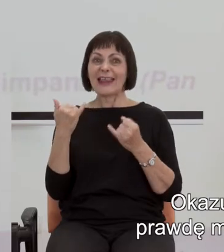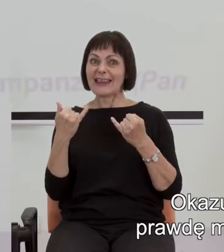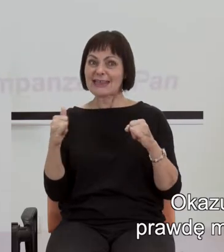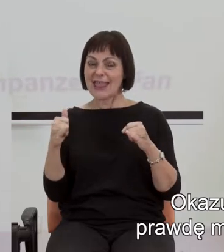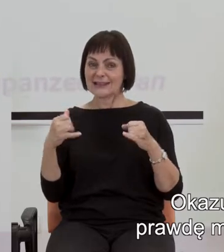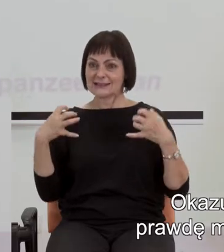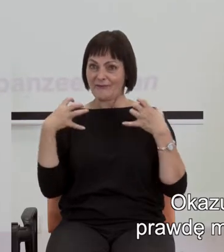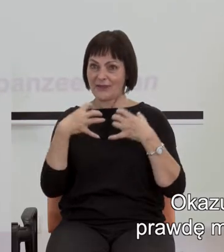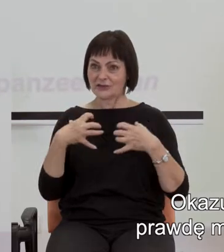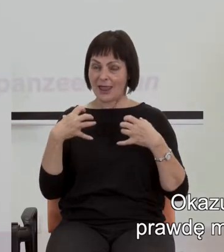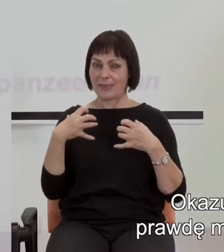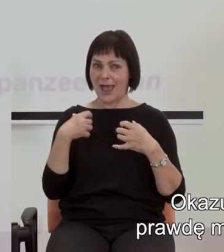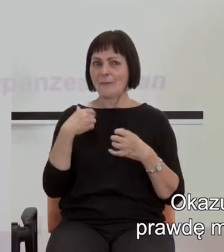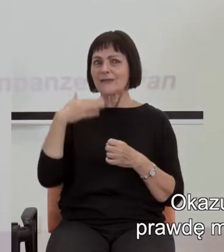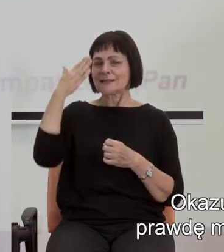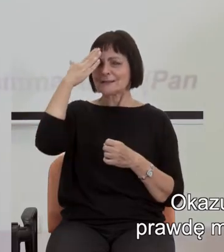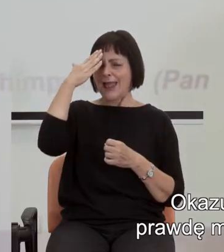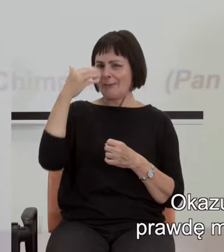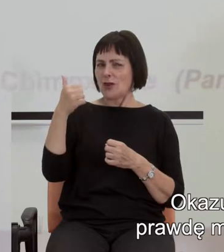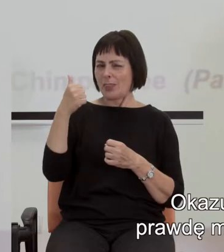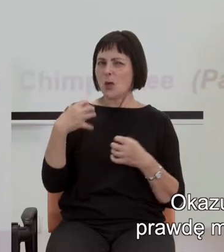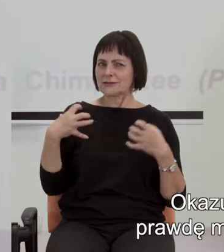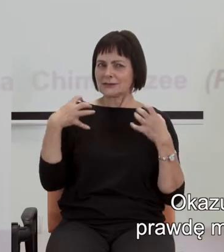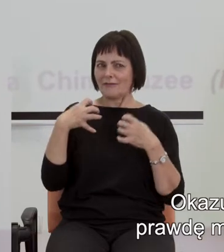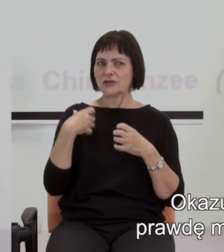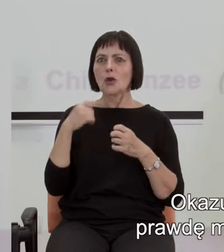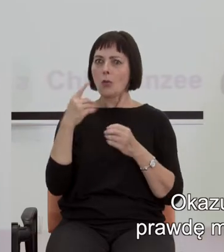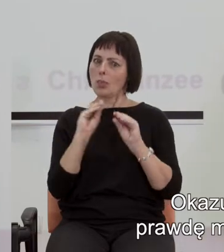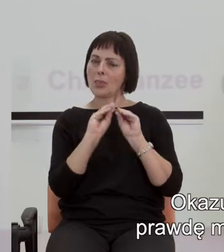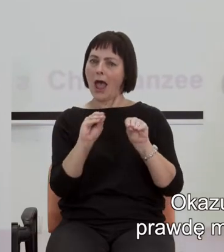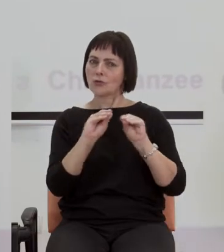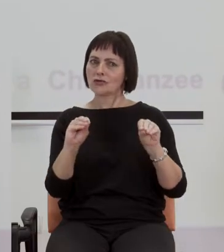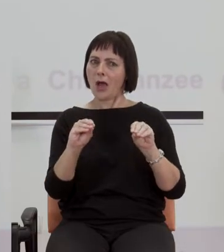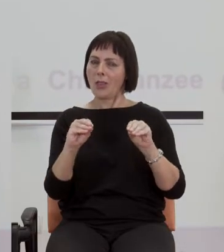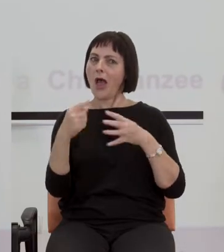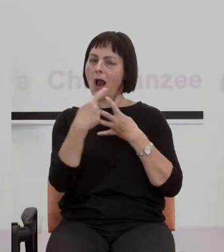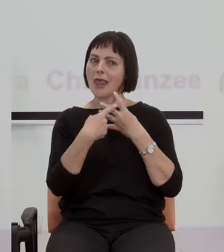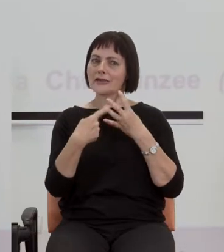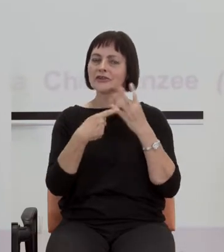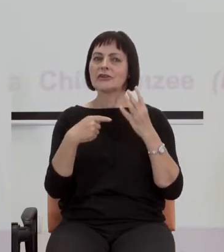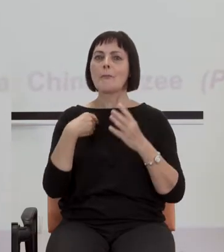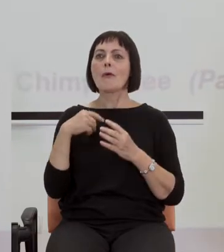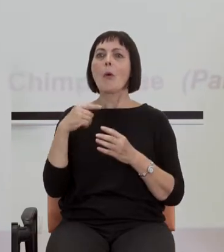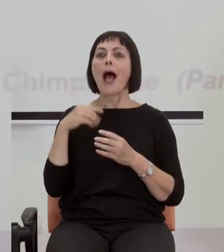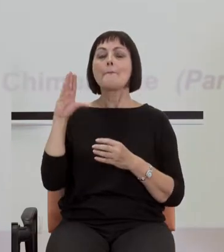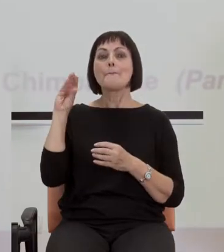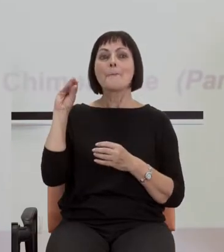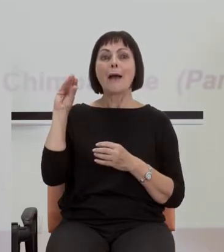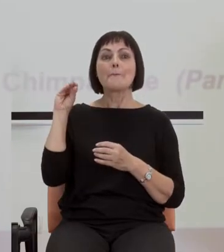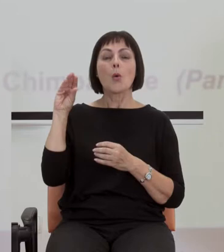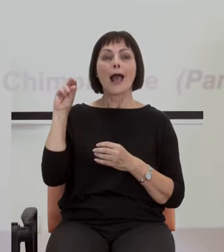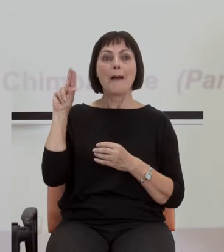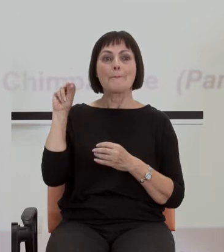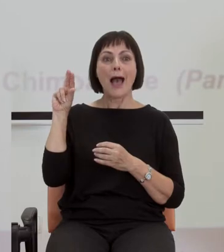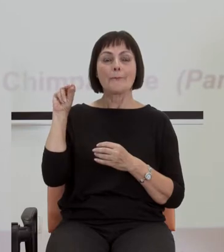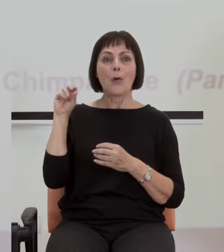ja znam prawdę mówiąc tylko jedno, nauczono liczebników. Była to papuga o imieniu Alex,